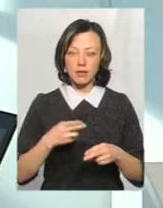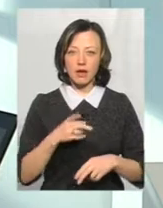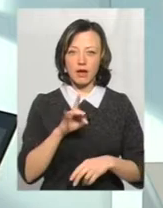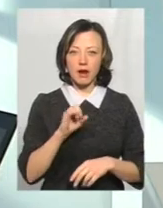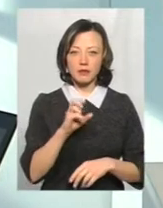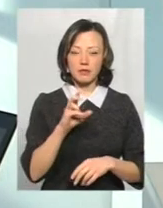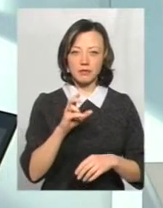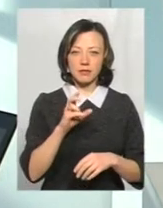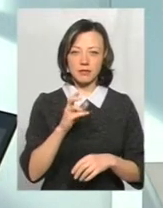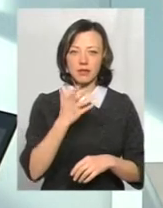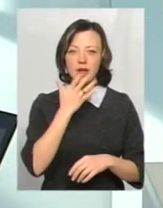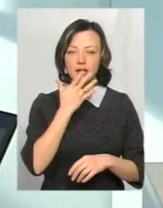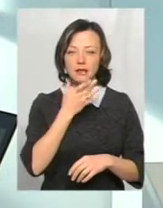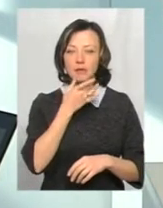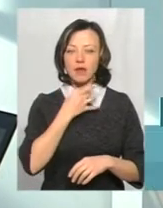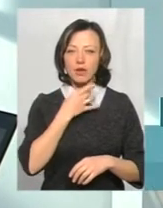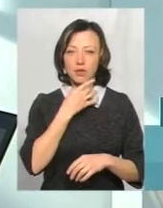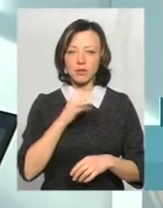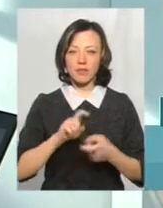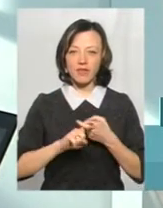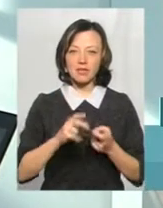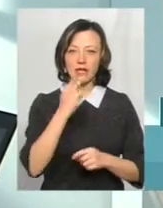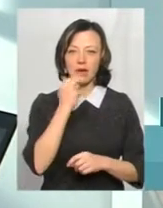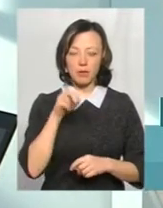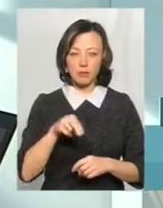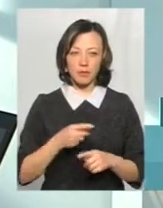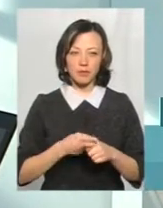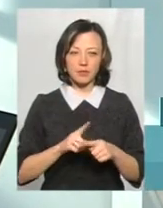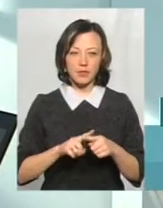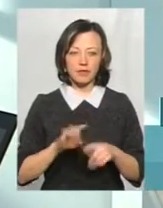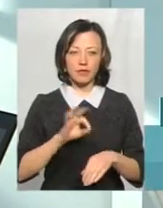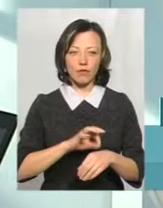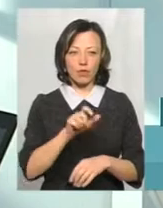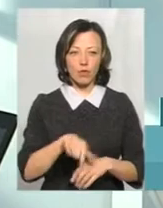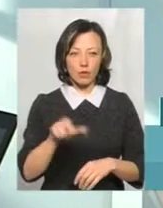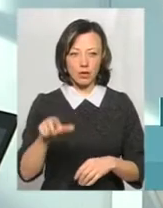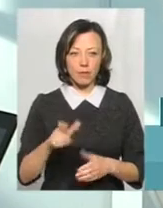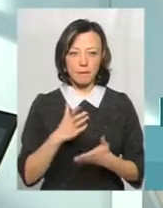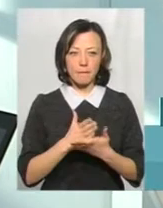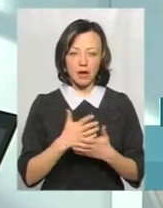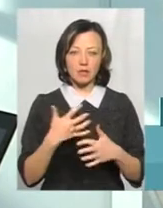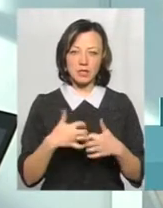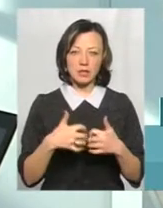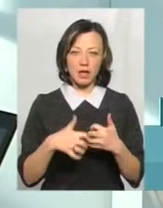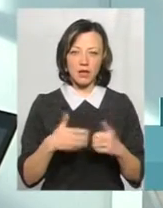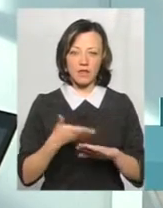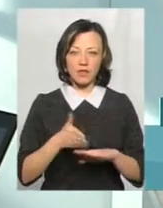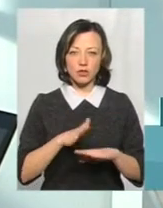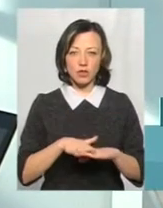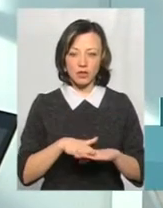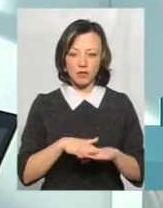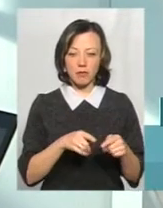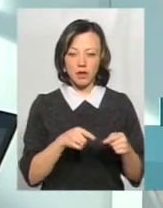інфекціями та саме з грипом. Ці хворі мають середньо важкий перебіг.